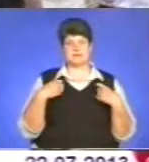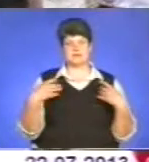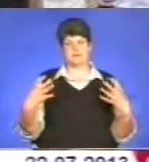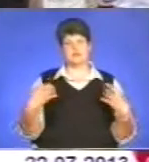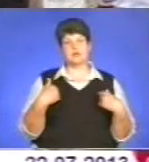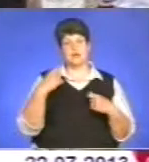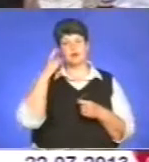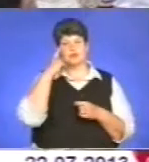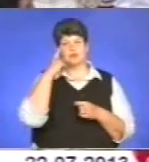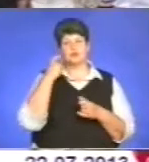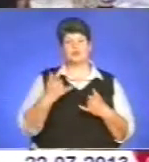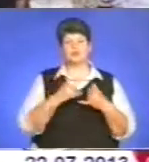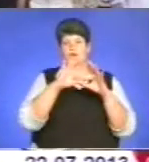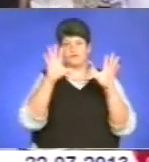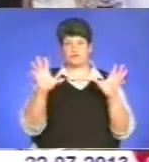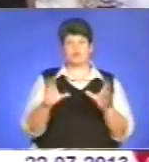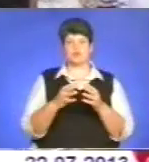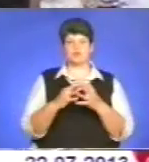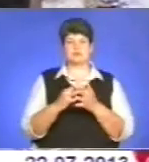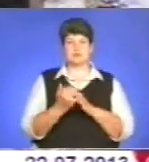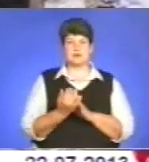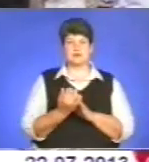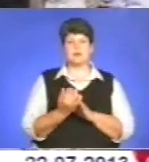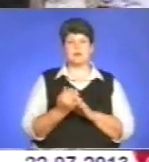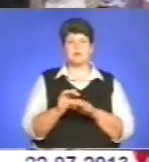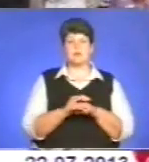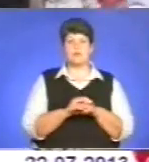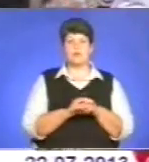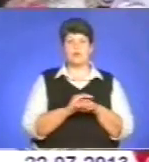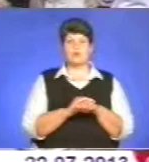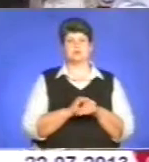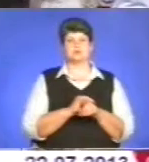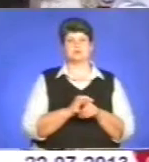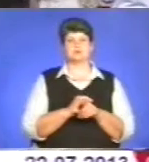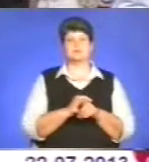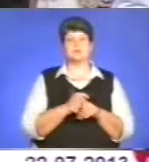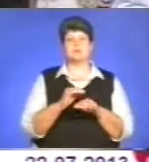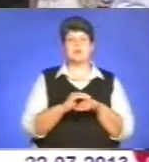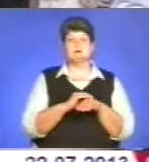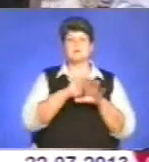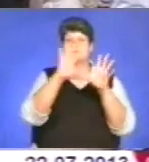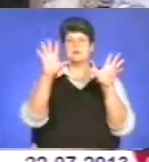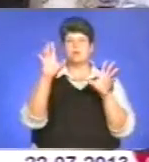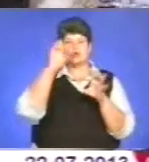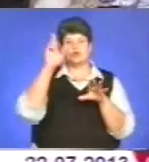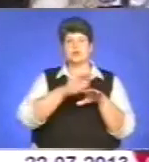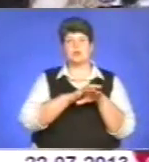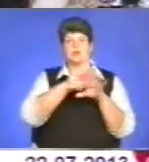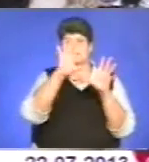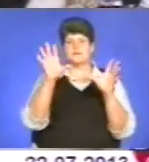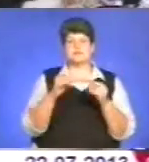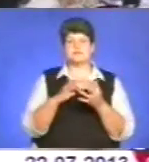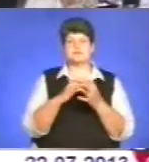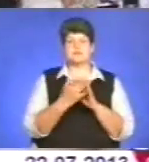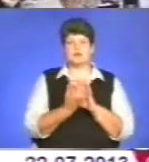я думаю, що тут для всього села, тому що то є так, як то Божа благодать на все село, що якщо усвячується церква, то є дуже